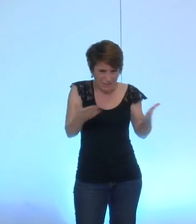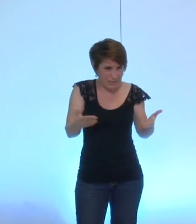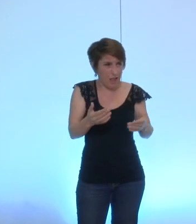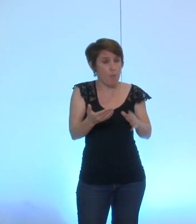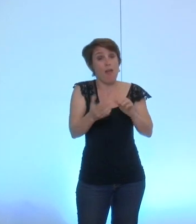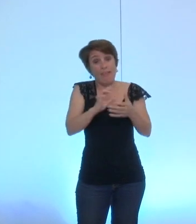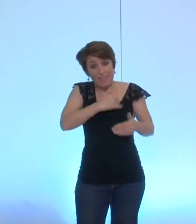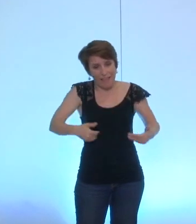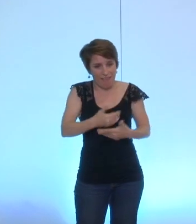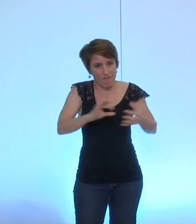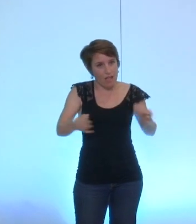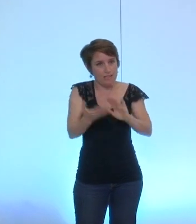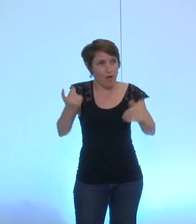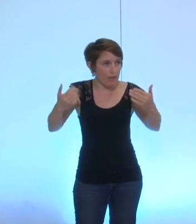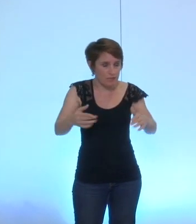intérieur